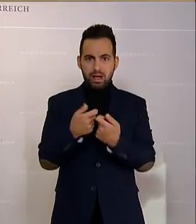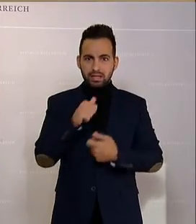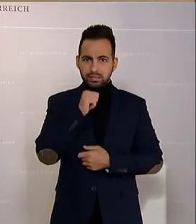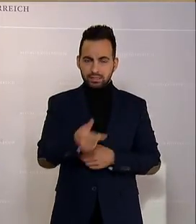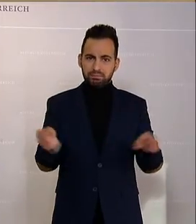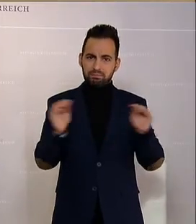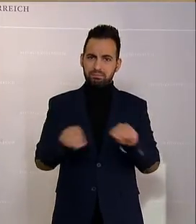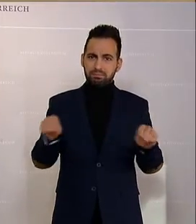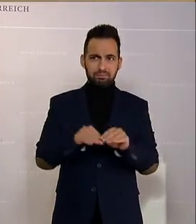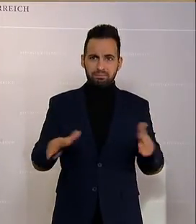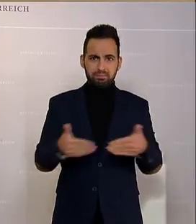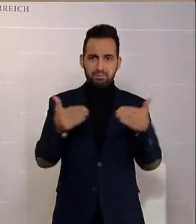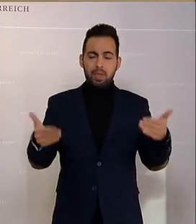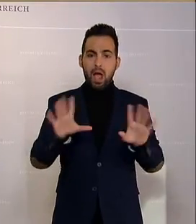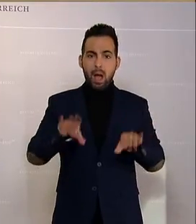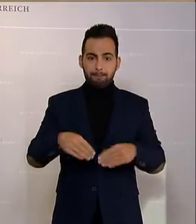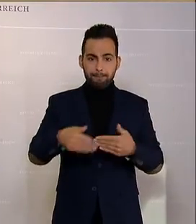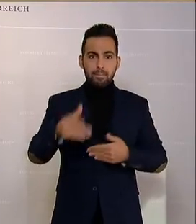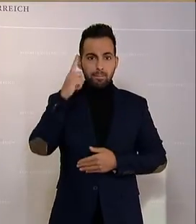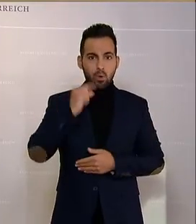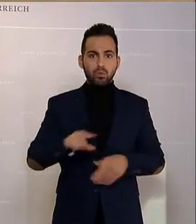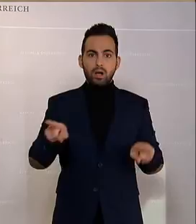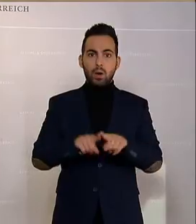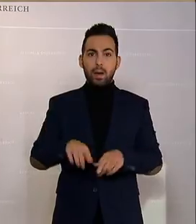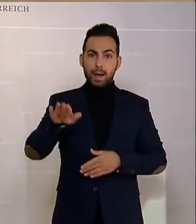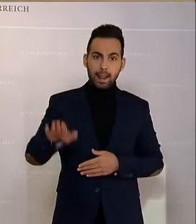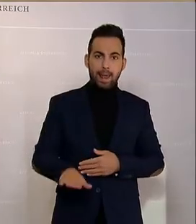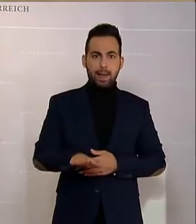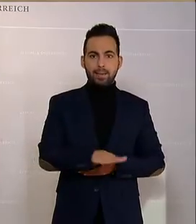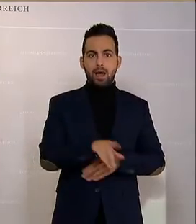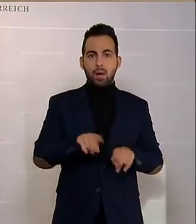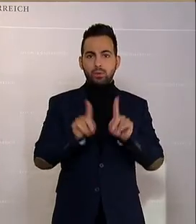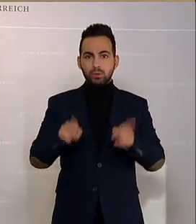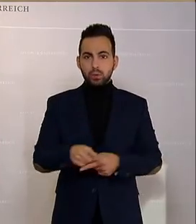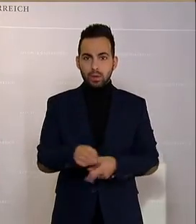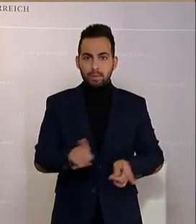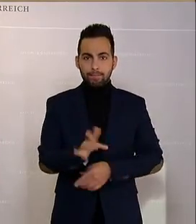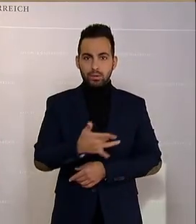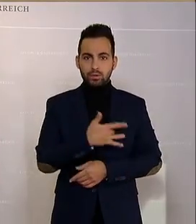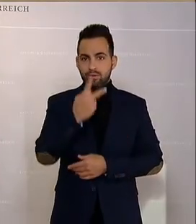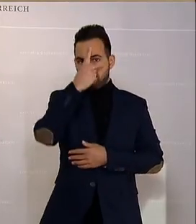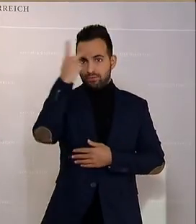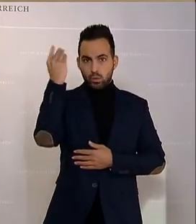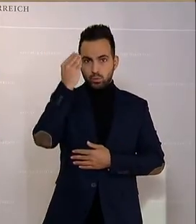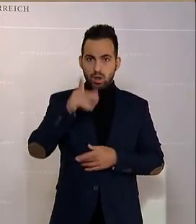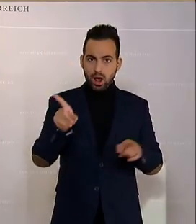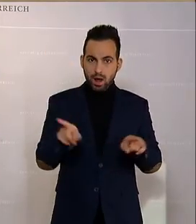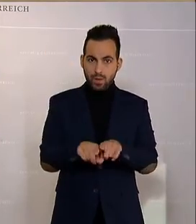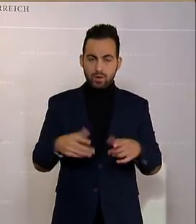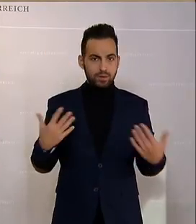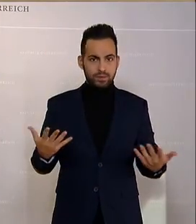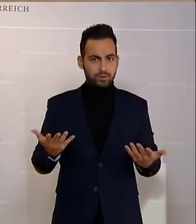verhältnismäßig. Und ab Montag gehen Sie auch unsere Kleinsten an, da soll das auch gelten in der Volksschule. Also das ist ja